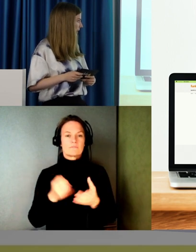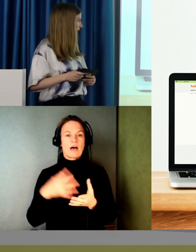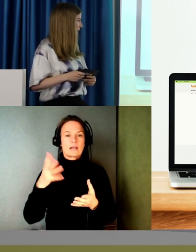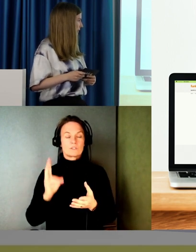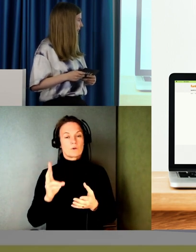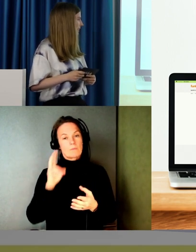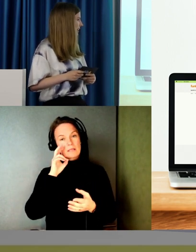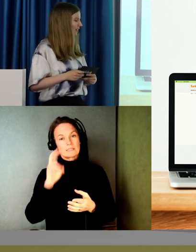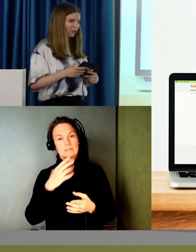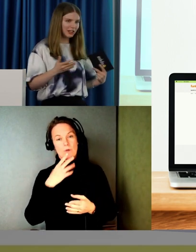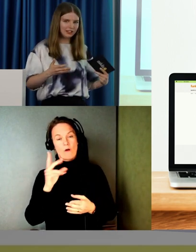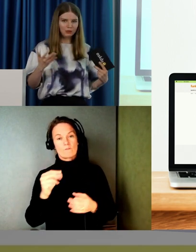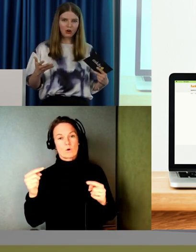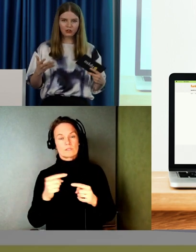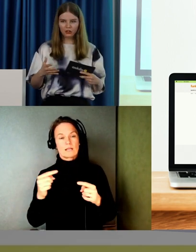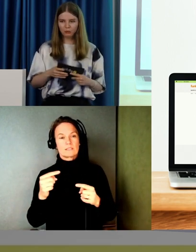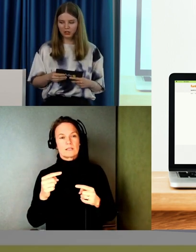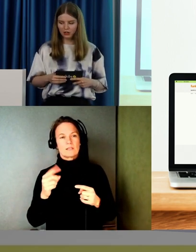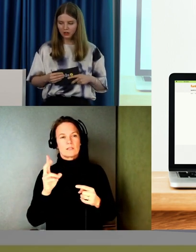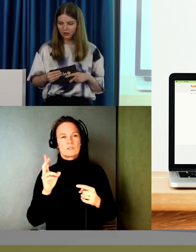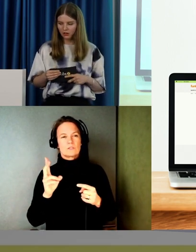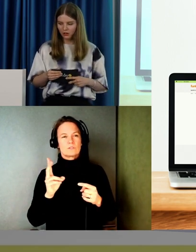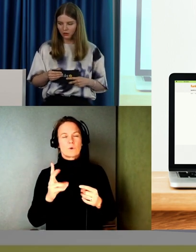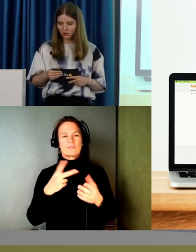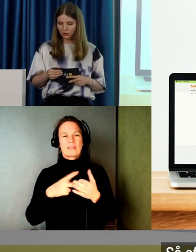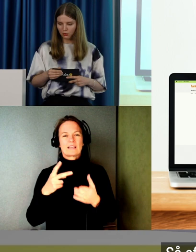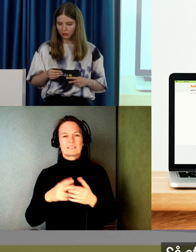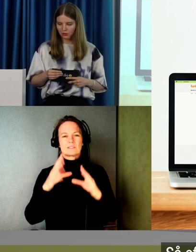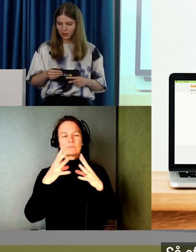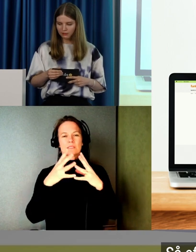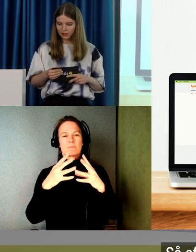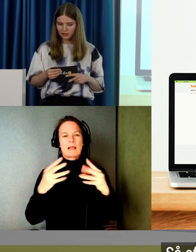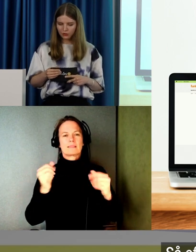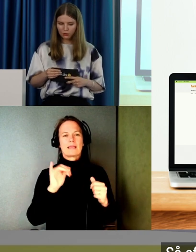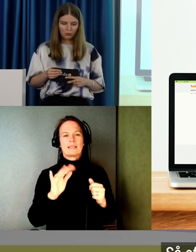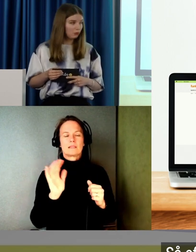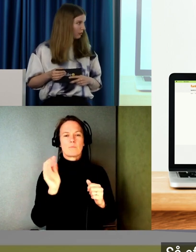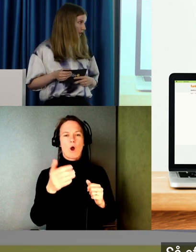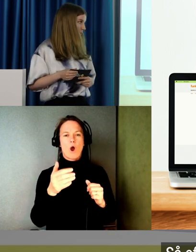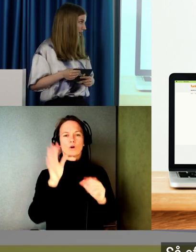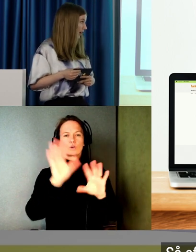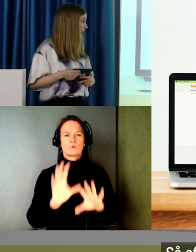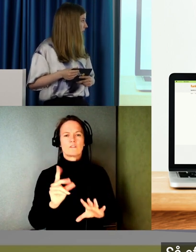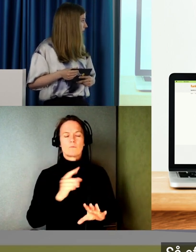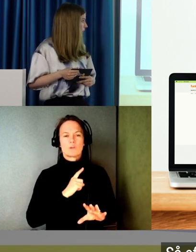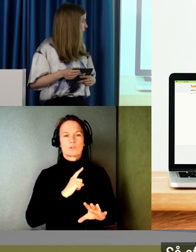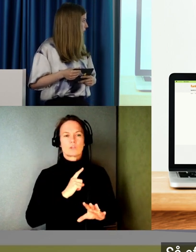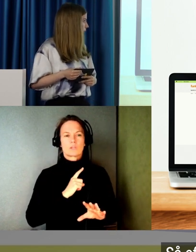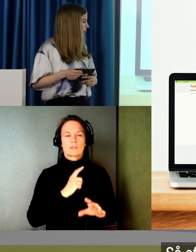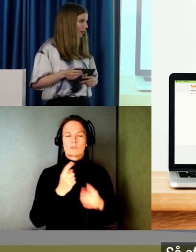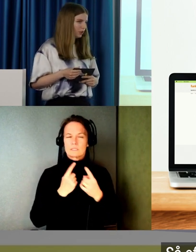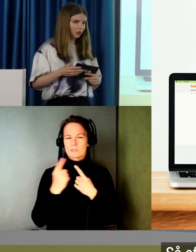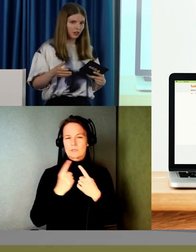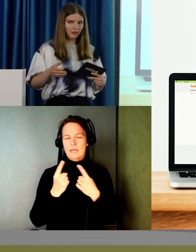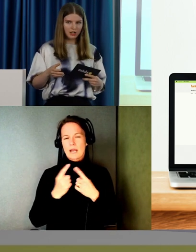texten smält in i bakgrunden för mycket. Så efter lite diskussion med Funka Mera. Så